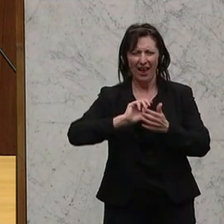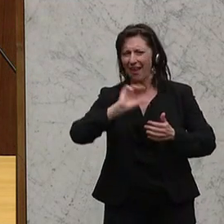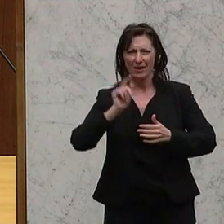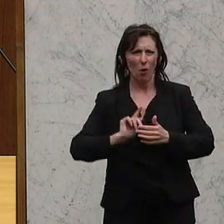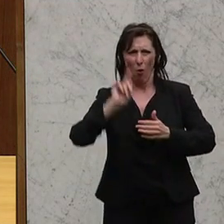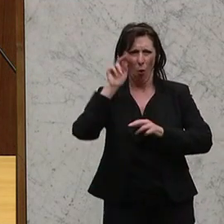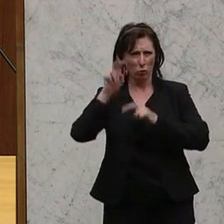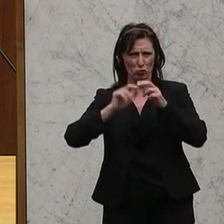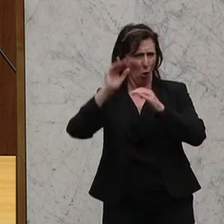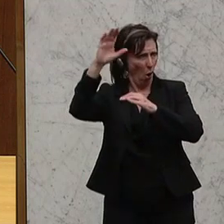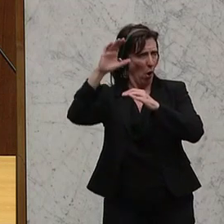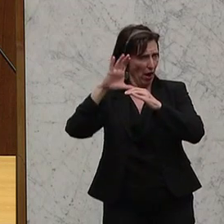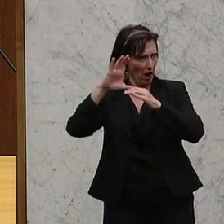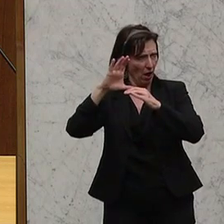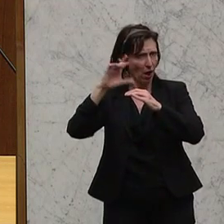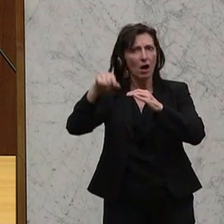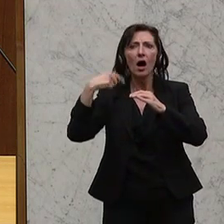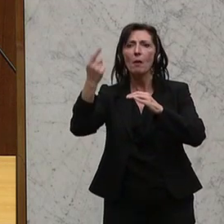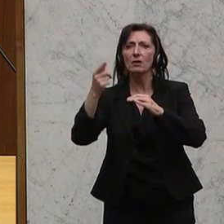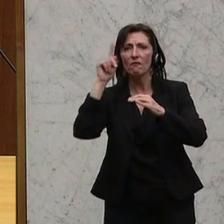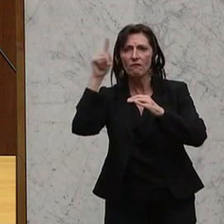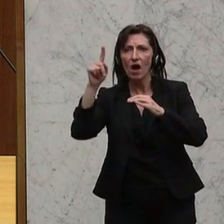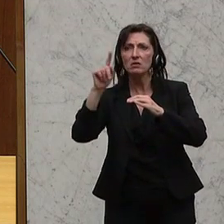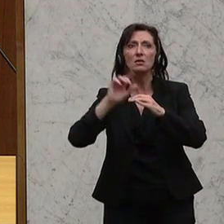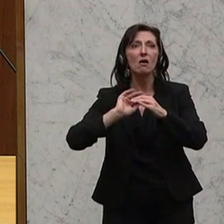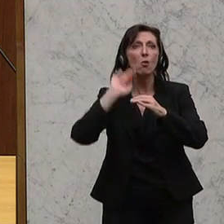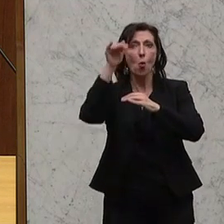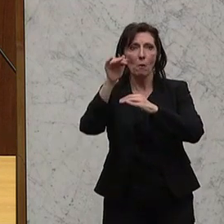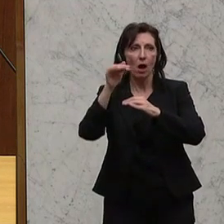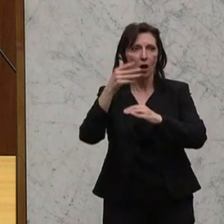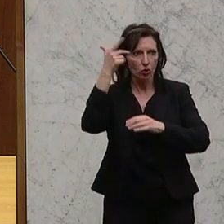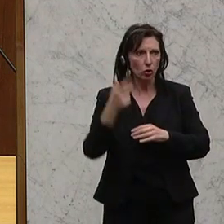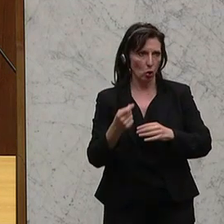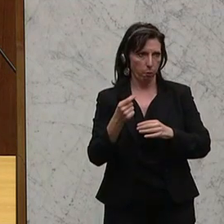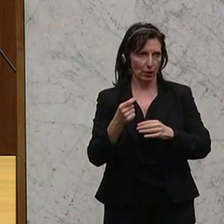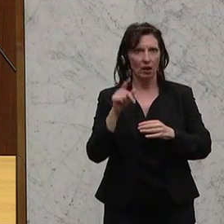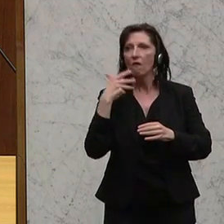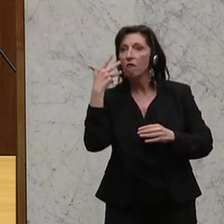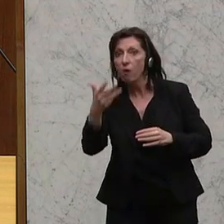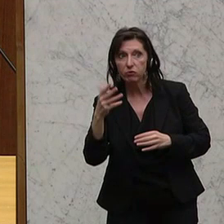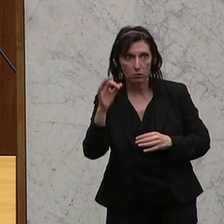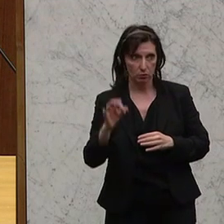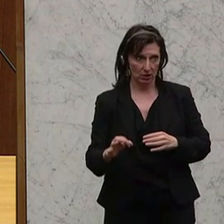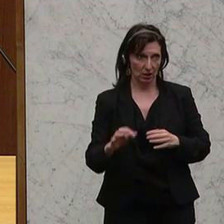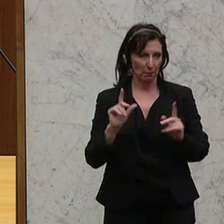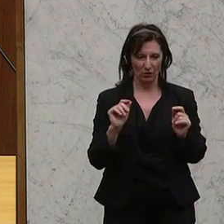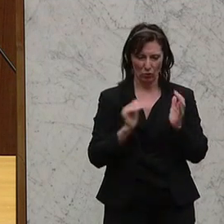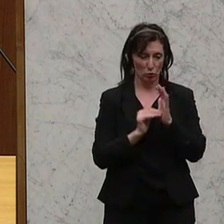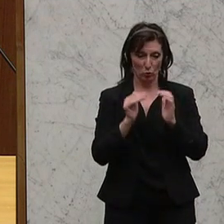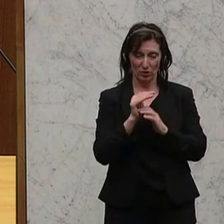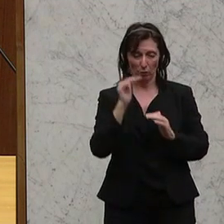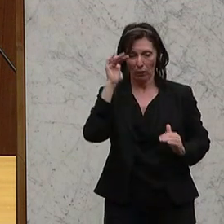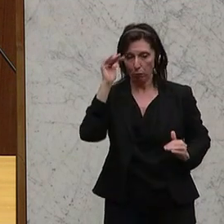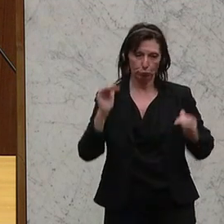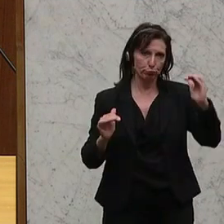dann aber, der dann aber, Sie wissen es, bei 50 Prozent ist, also doppelt so hoch. Das sind Diskrepanzen im System, die irgendwann